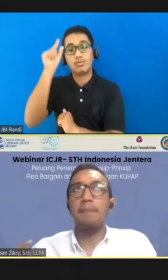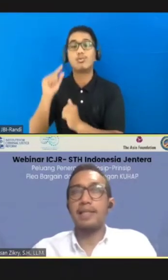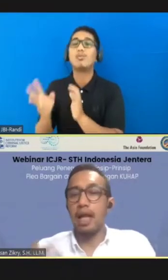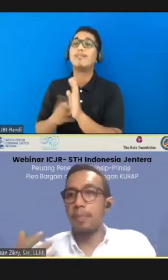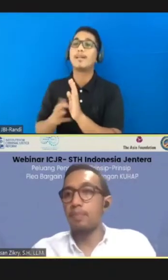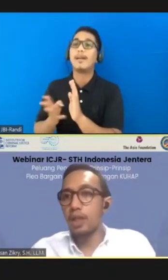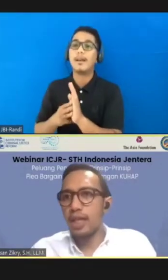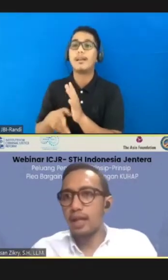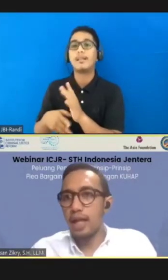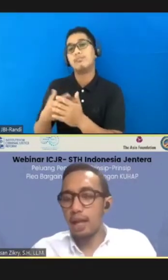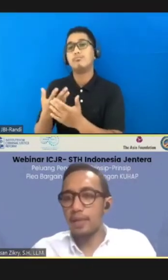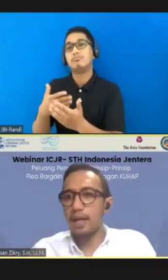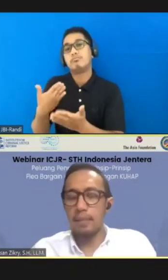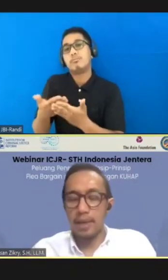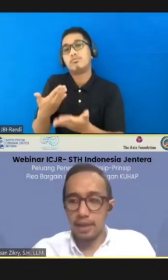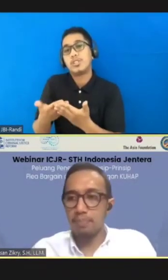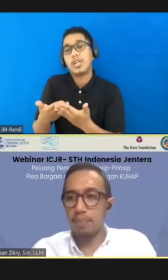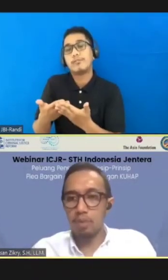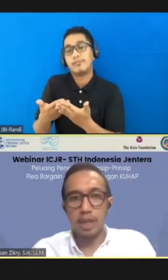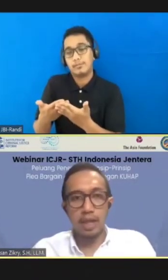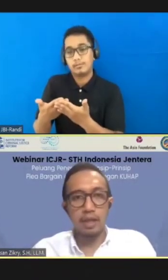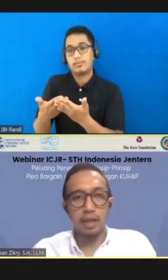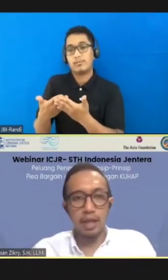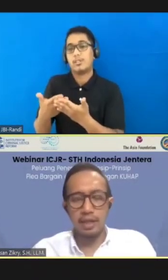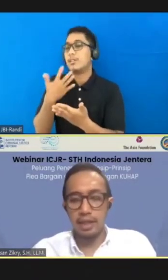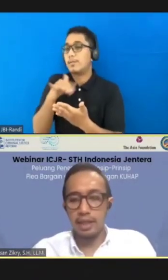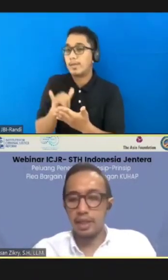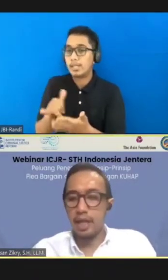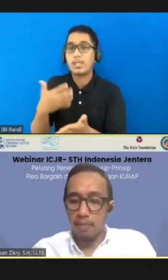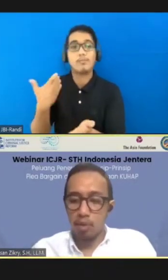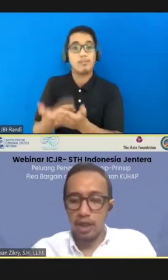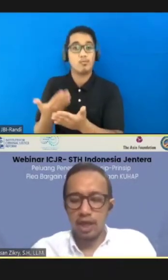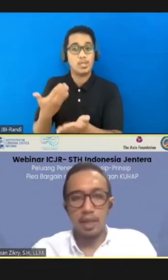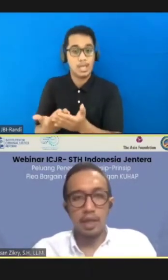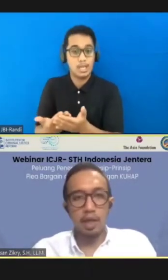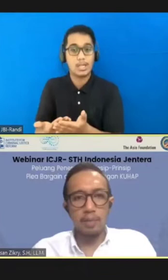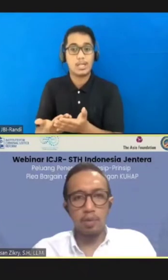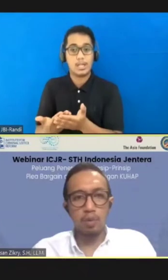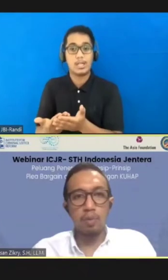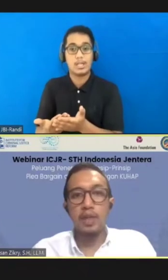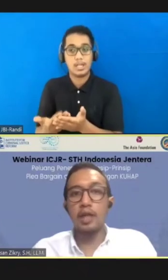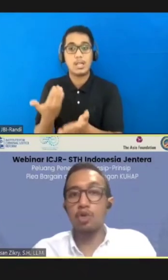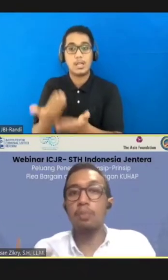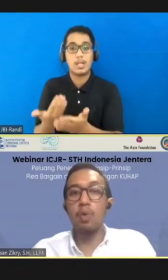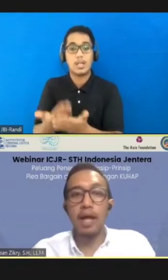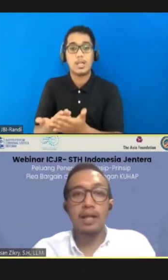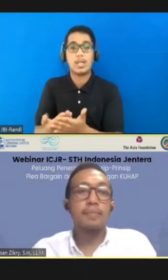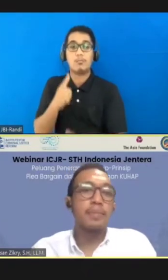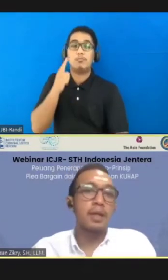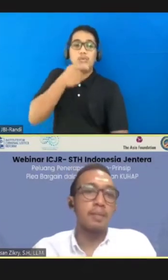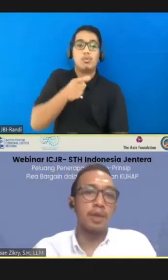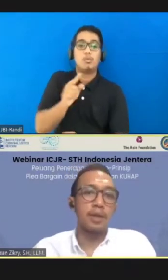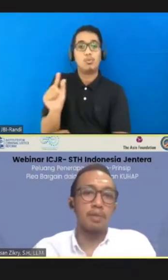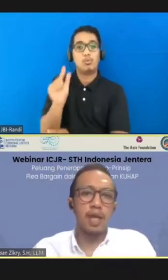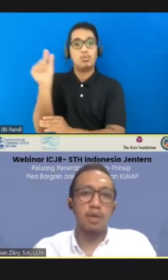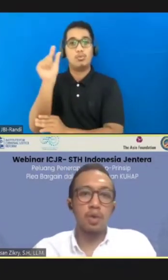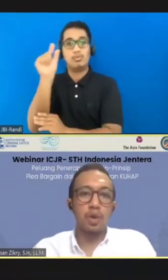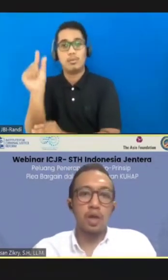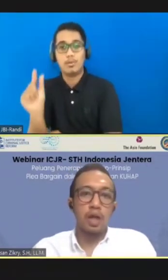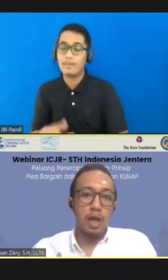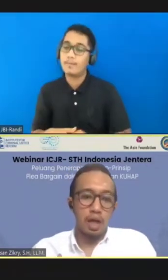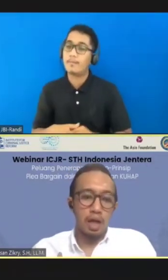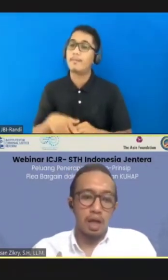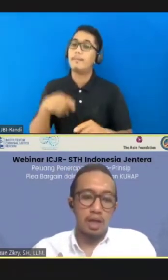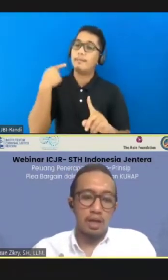-perkara yang ada masalah pembuktian di dalamnya, dalam artian pembuktian yang dimiliki oleh penuntut umum tidak cukup kuat, kemudian